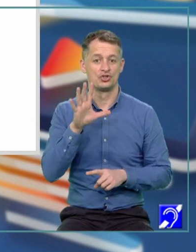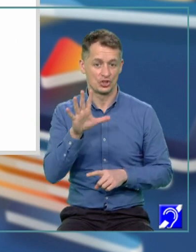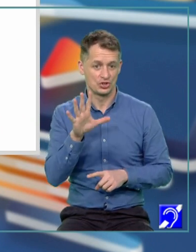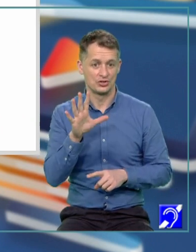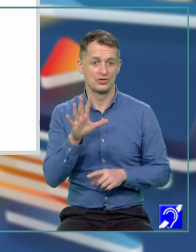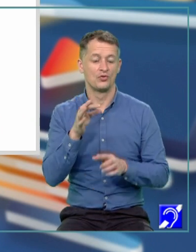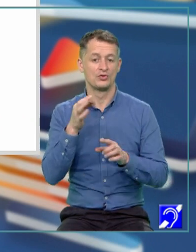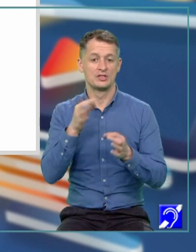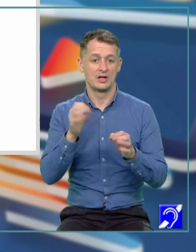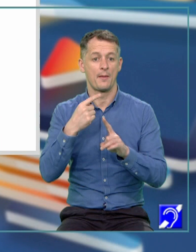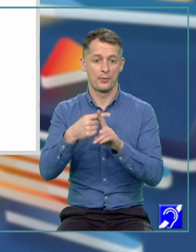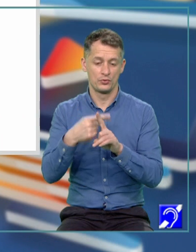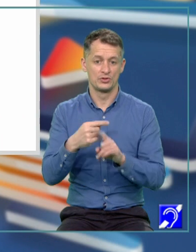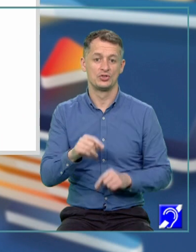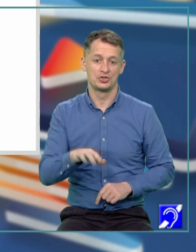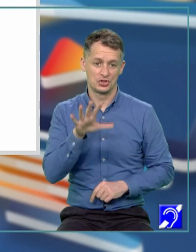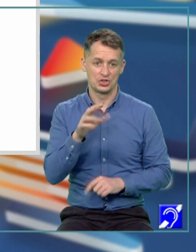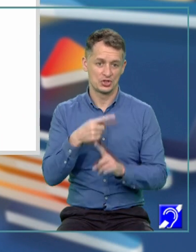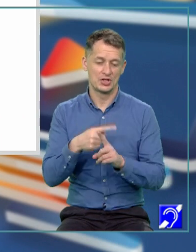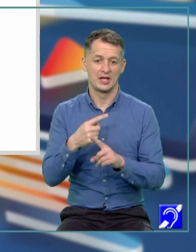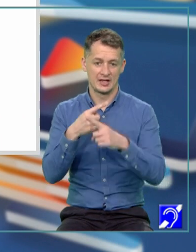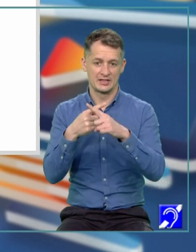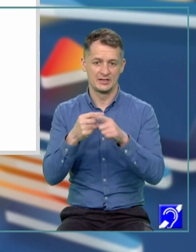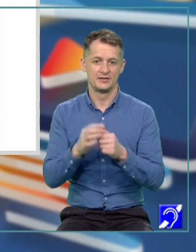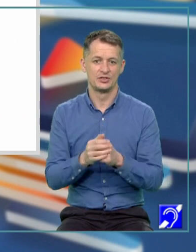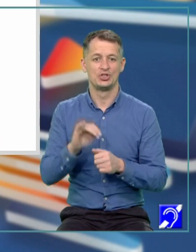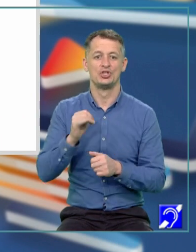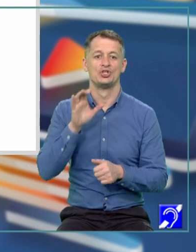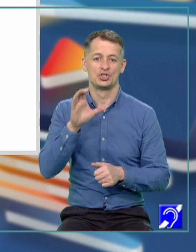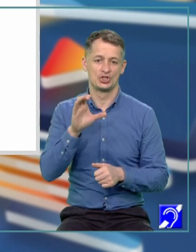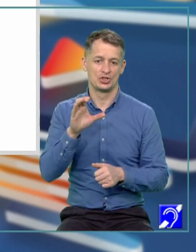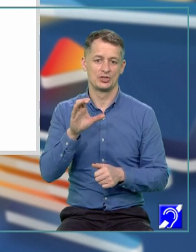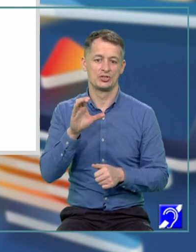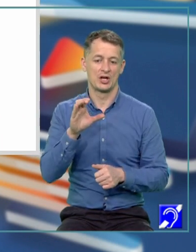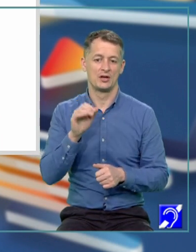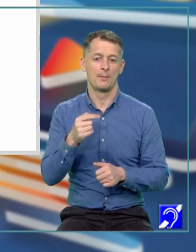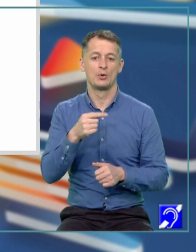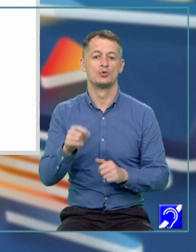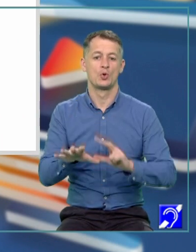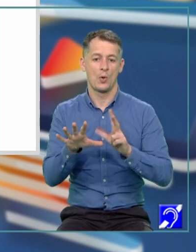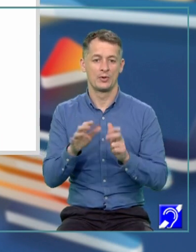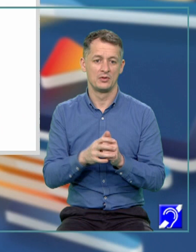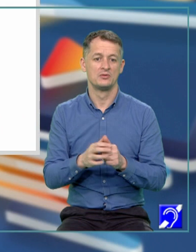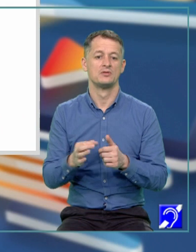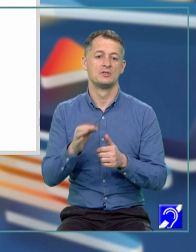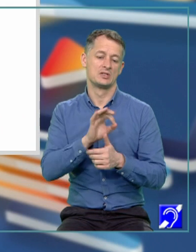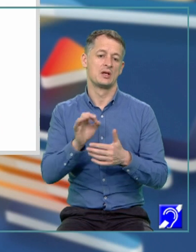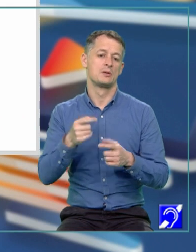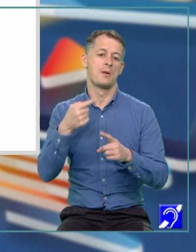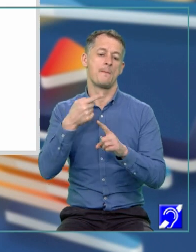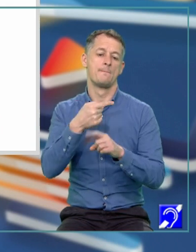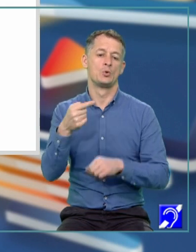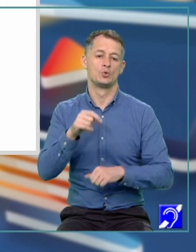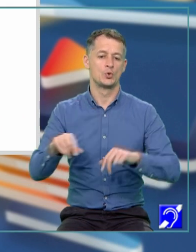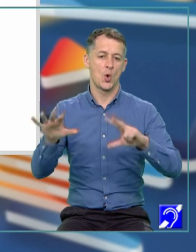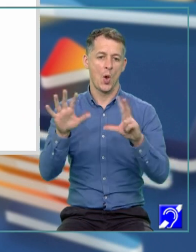vom scrie 5X, iar C-ul, minus 8, plus minus 8, va face minus